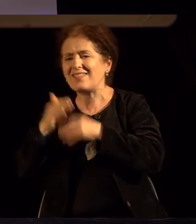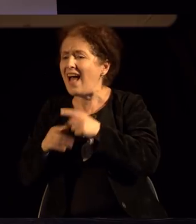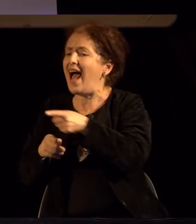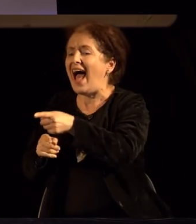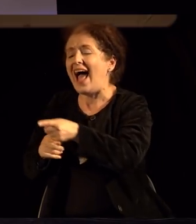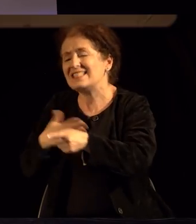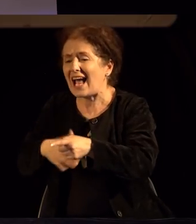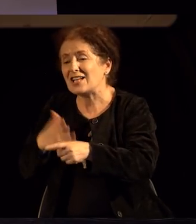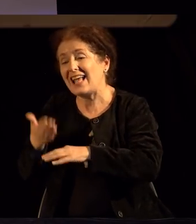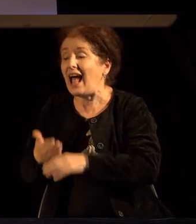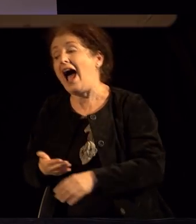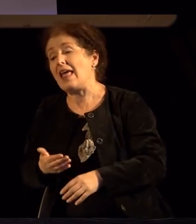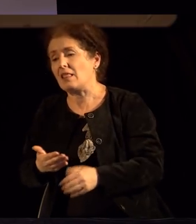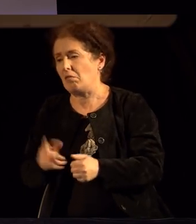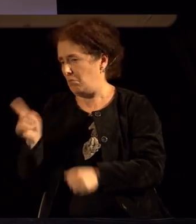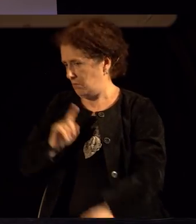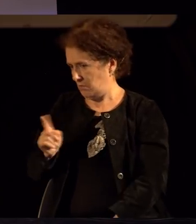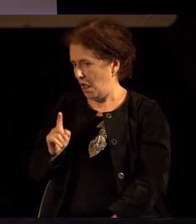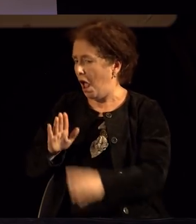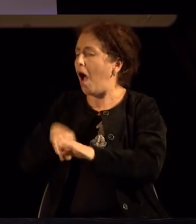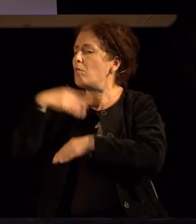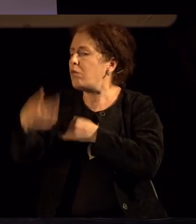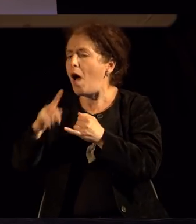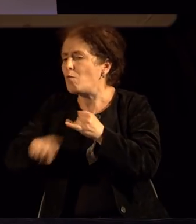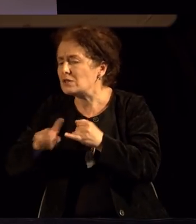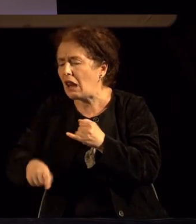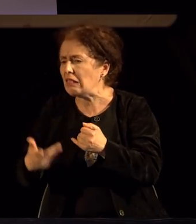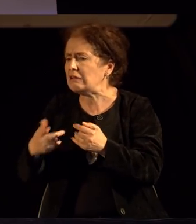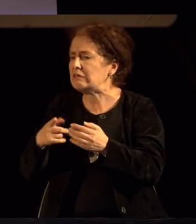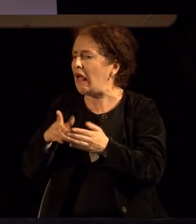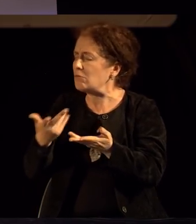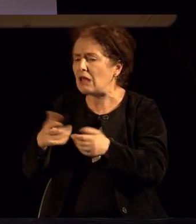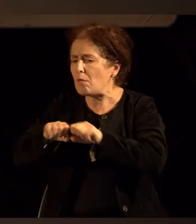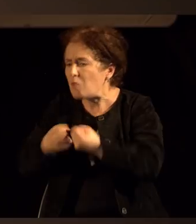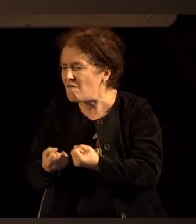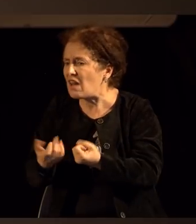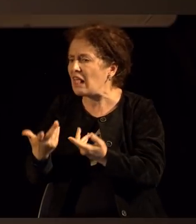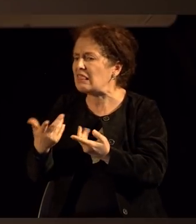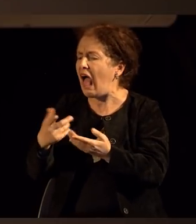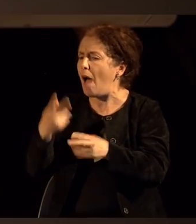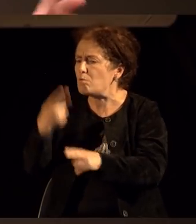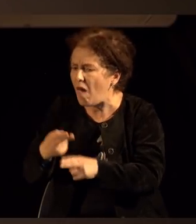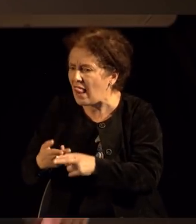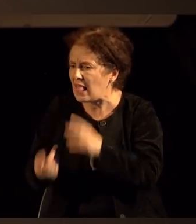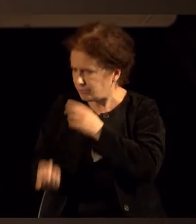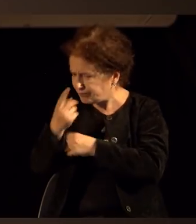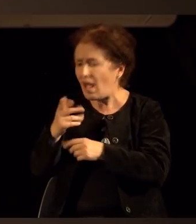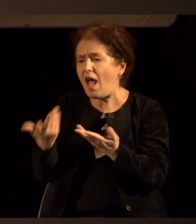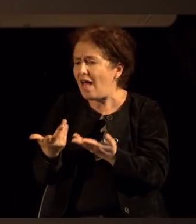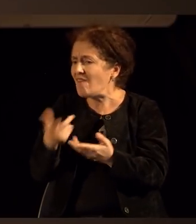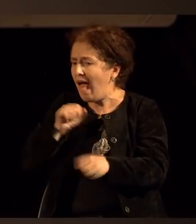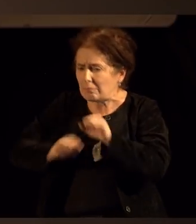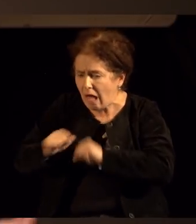да го оживам, ако знам дека последици и страдања има големи. Исто така, не секоје